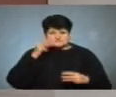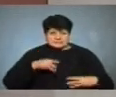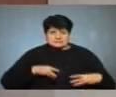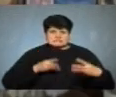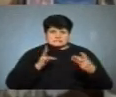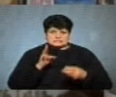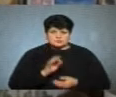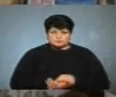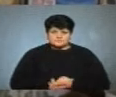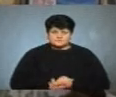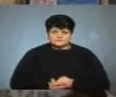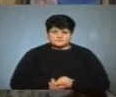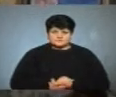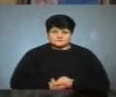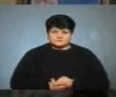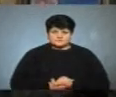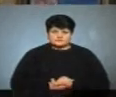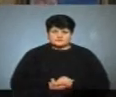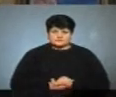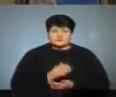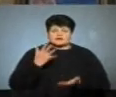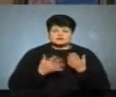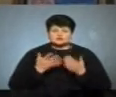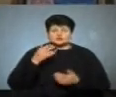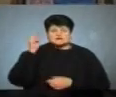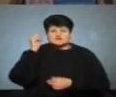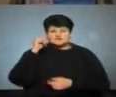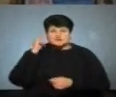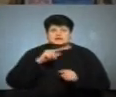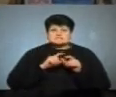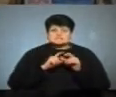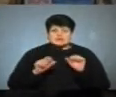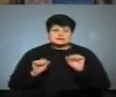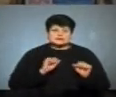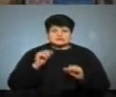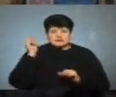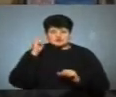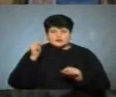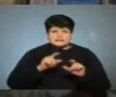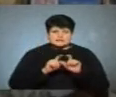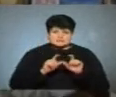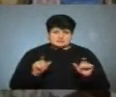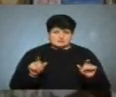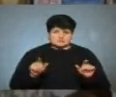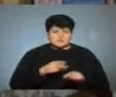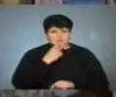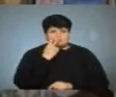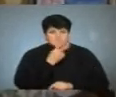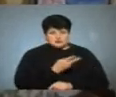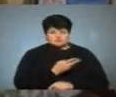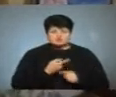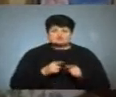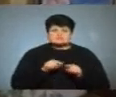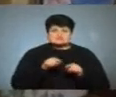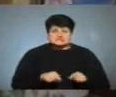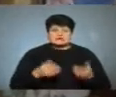Якщо навчальні заклади, керівники навчальних закладів бачать, що цих